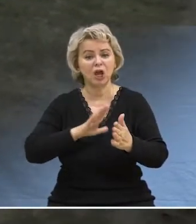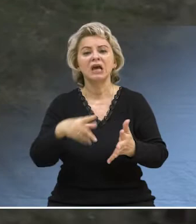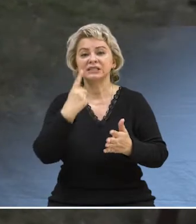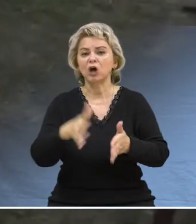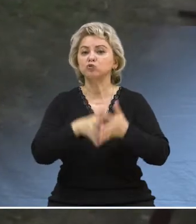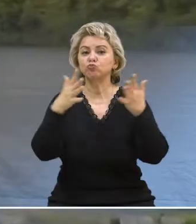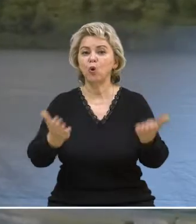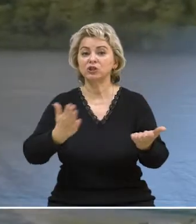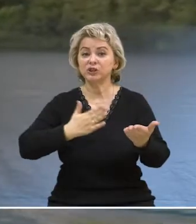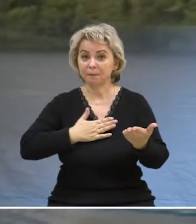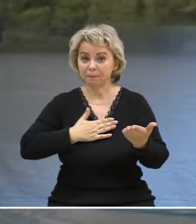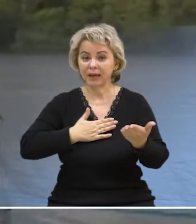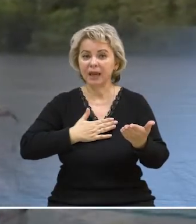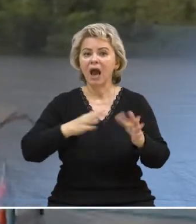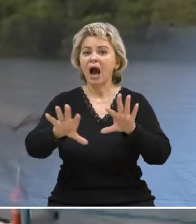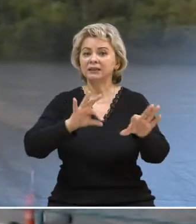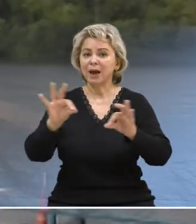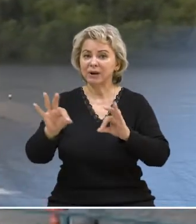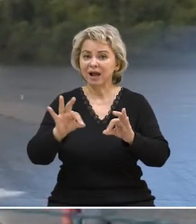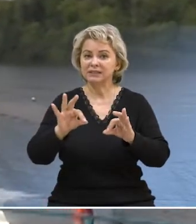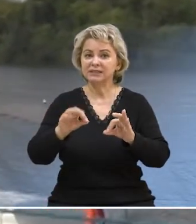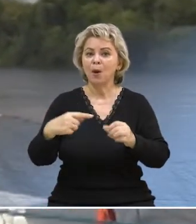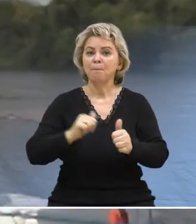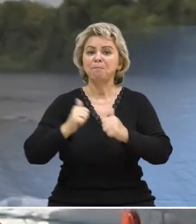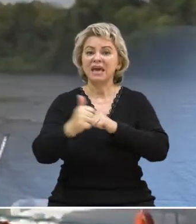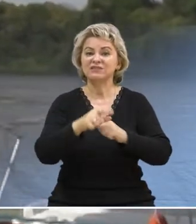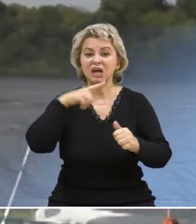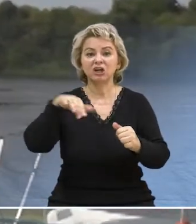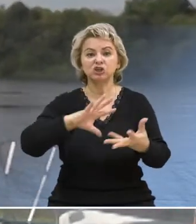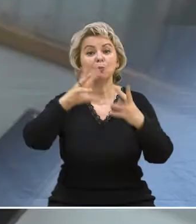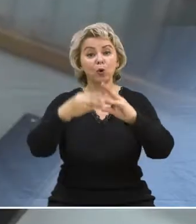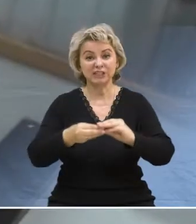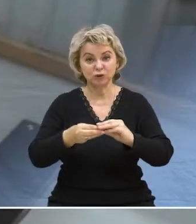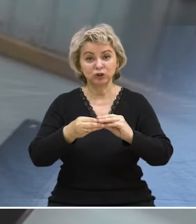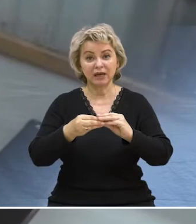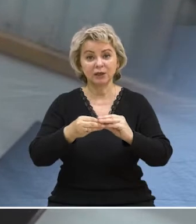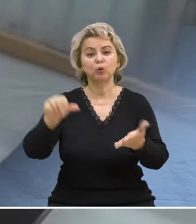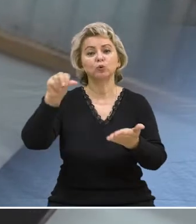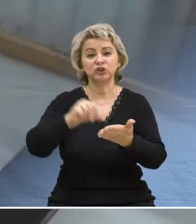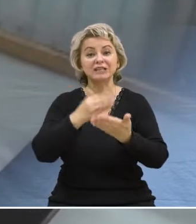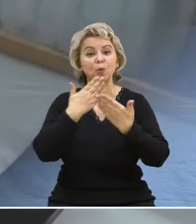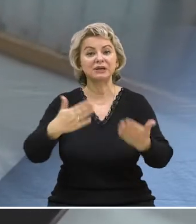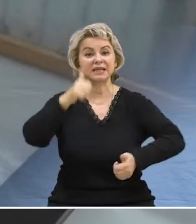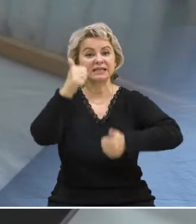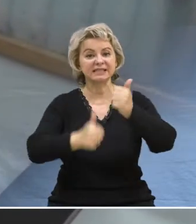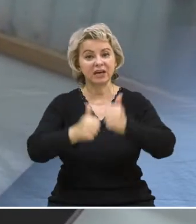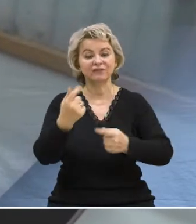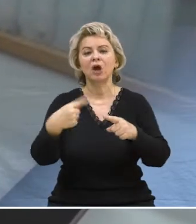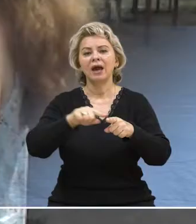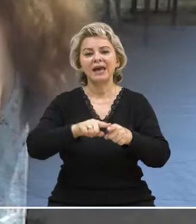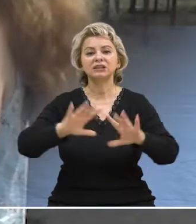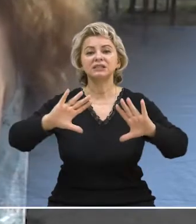и лучше. Скажу больше. Мы отобрались на первенство России по результатам участия в последних